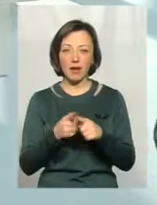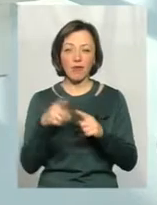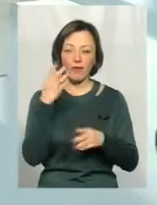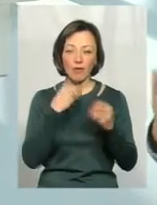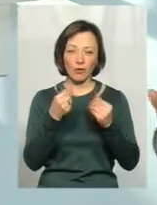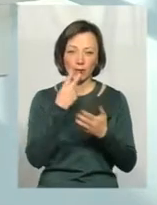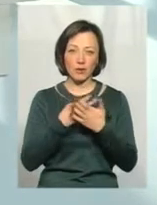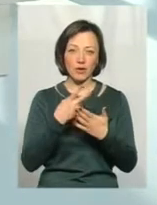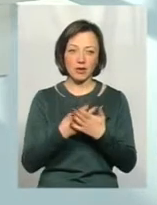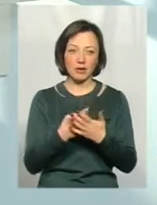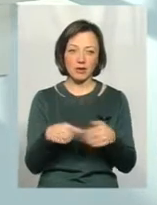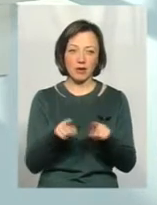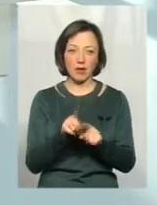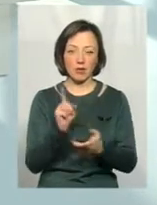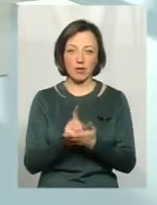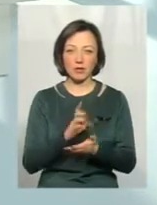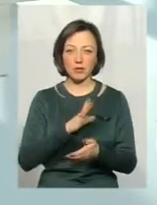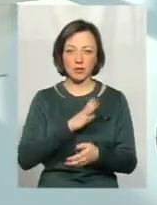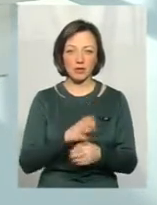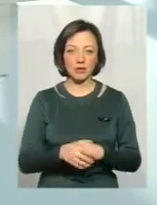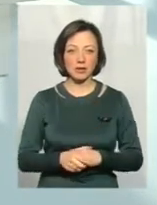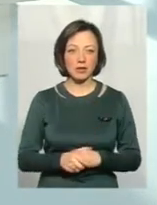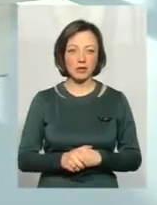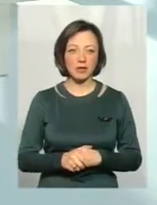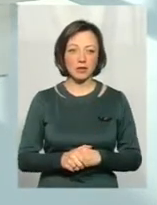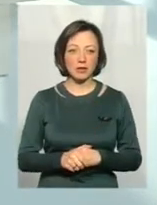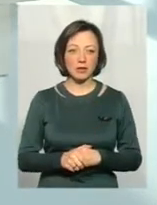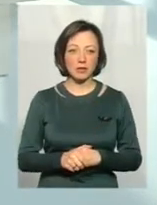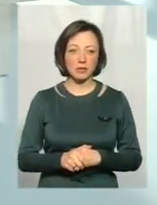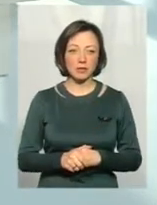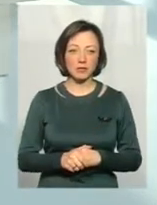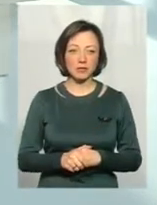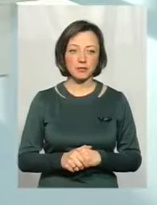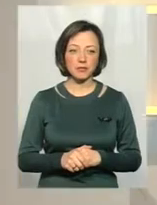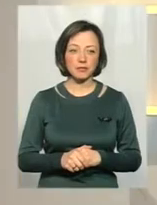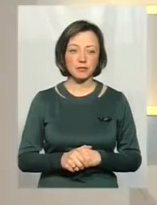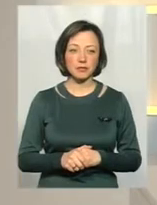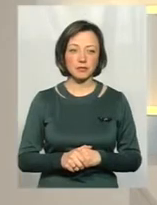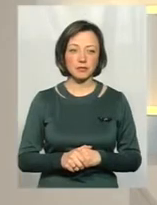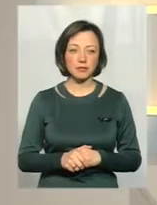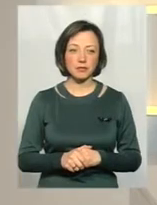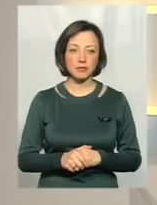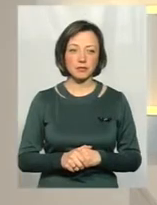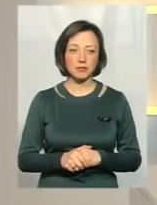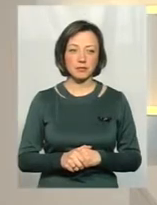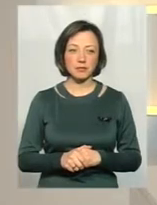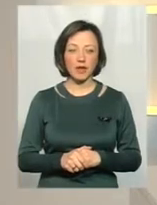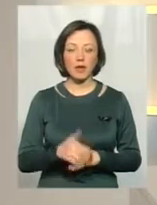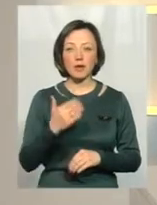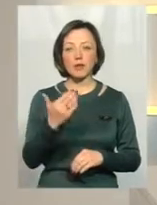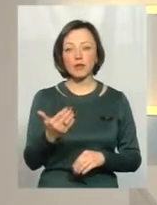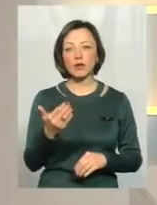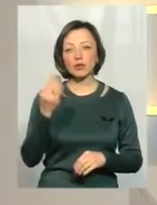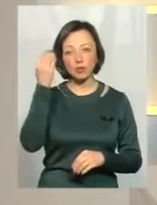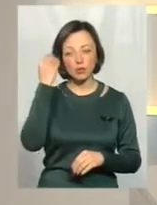голубів і каже, що це так воно і було. Насправді вужи лишаються в тій кишенні. Дякую, пані Світлана. Пан Степан, хотіла б почути вашу думку,